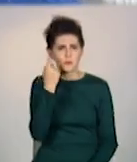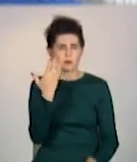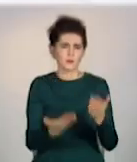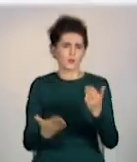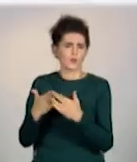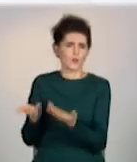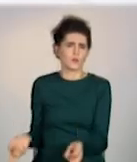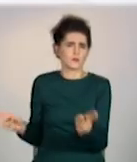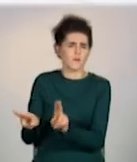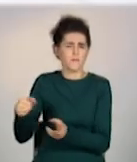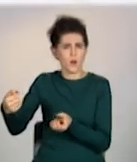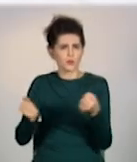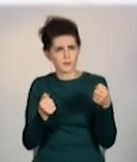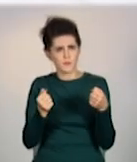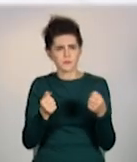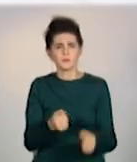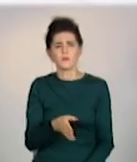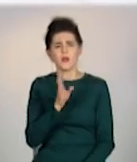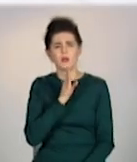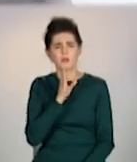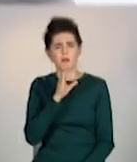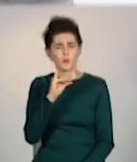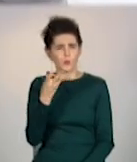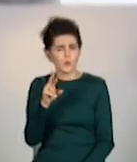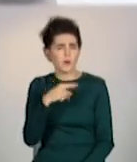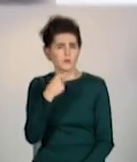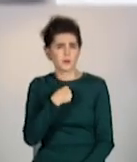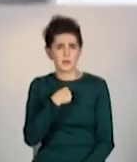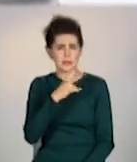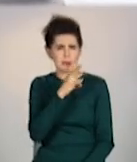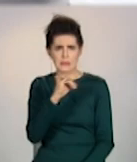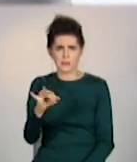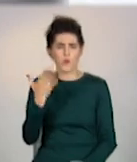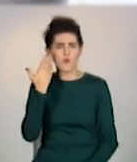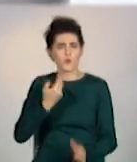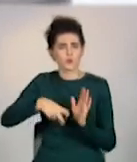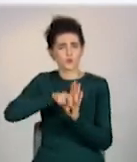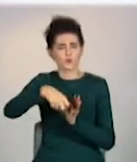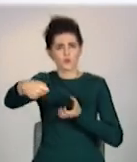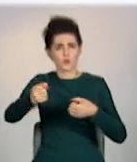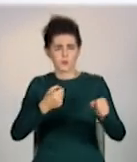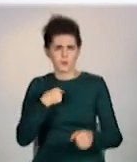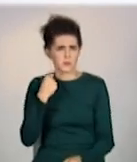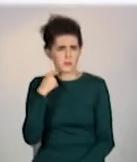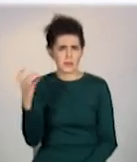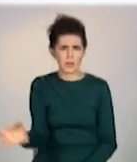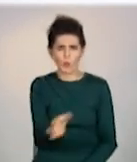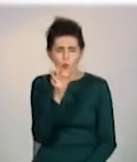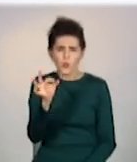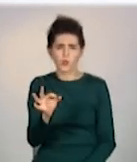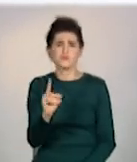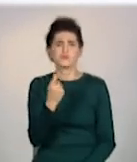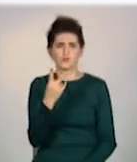А пані Юлія називає себе тверезим водієм. Вона не зловживає. За кермом вважає це злочином, за який треба